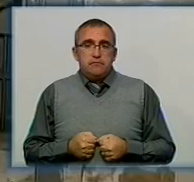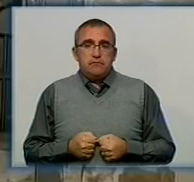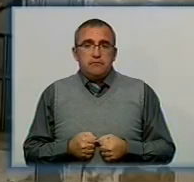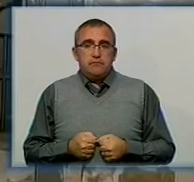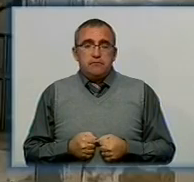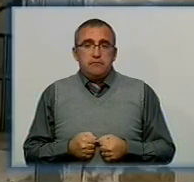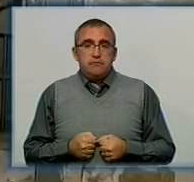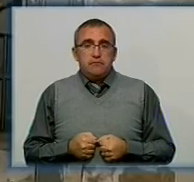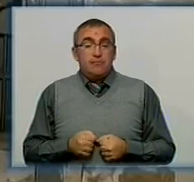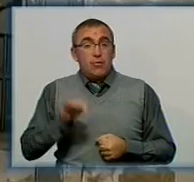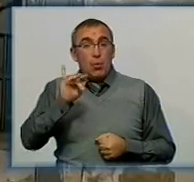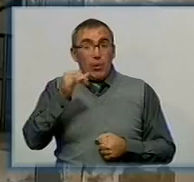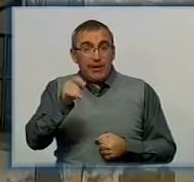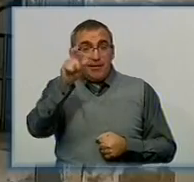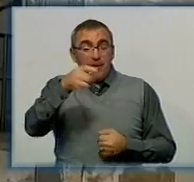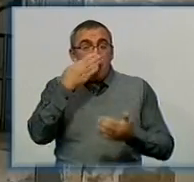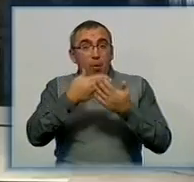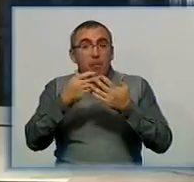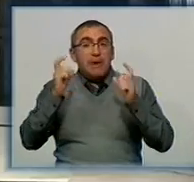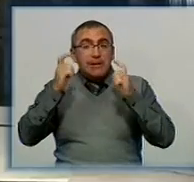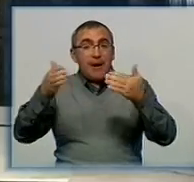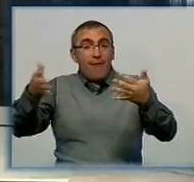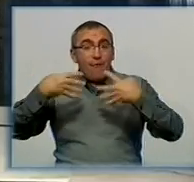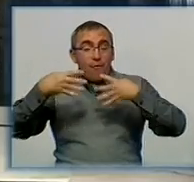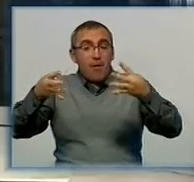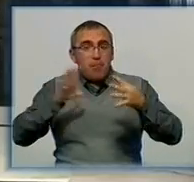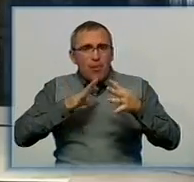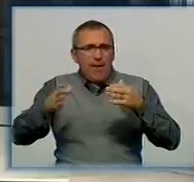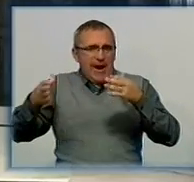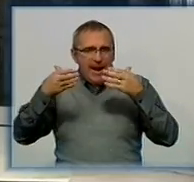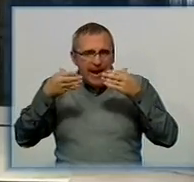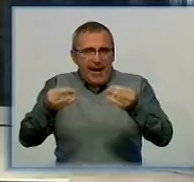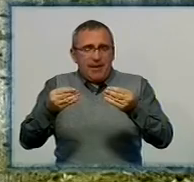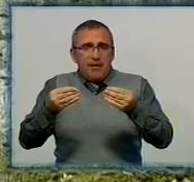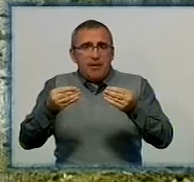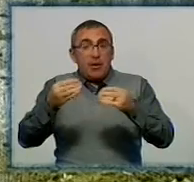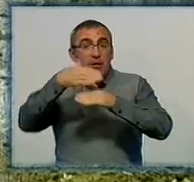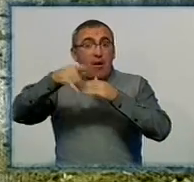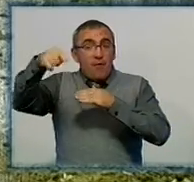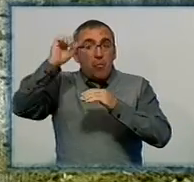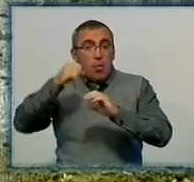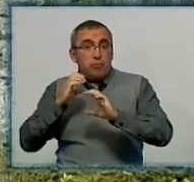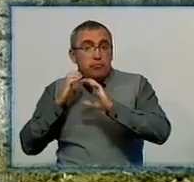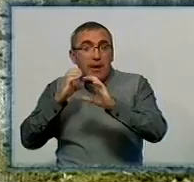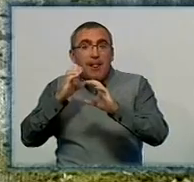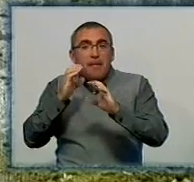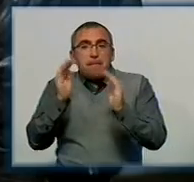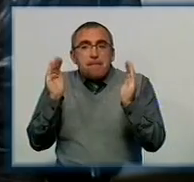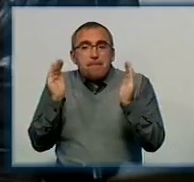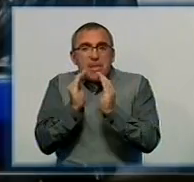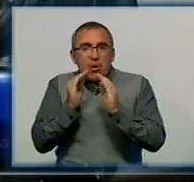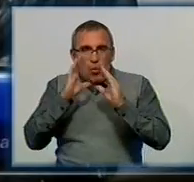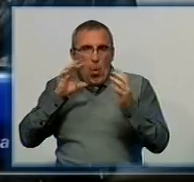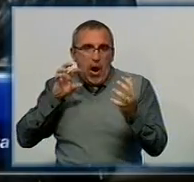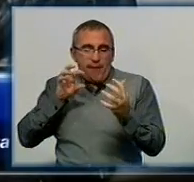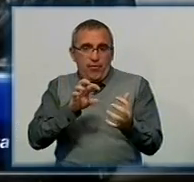Юрій Прахов показує нам транспортні ворота. Вони теж колись були герметичними. Сюди з надвору може під'їхати невисокий мікроавтобус. Тут